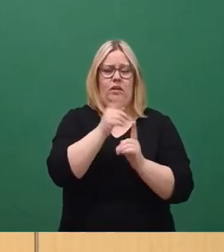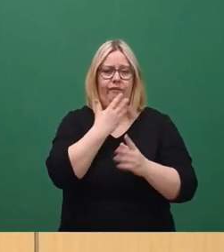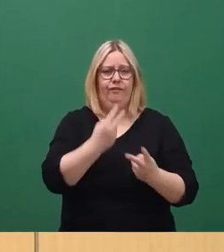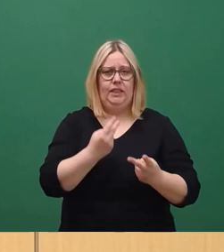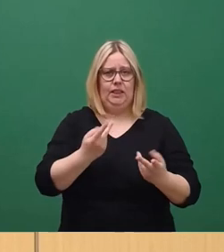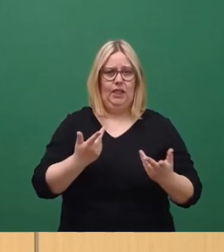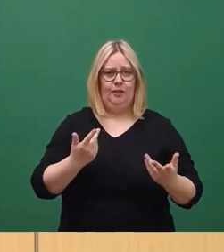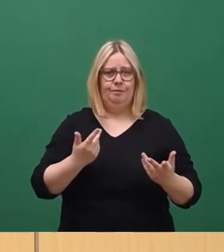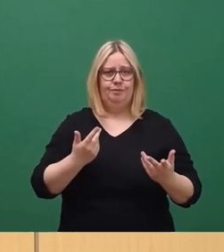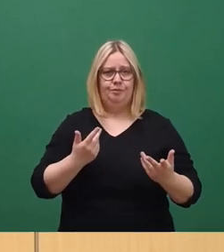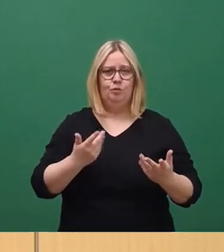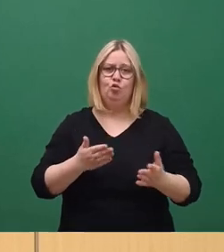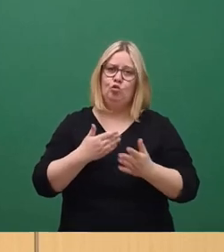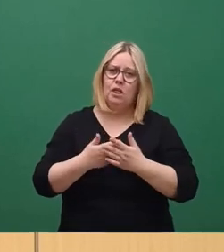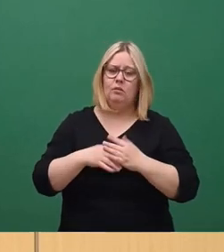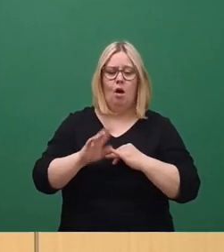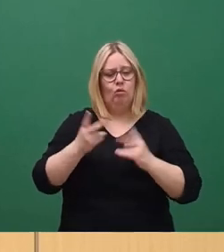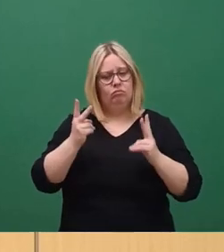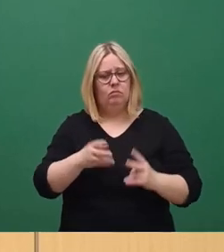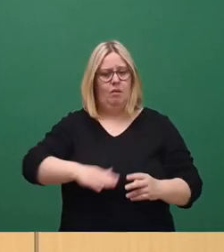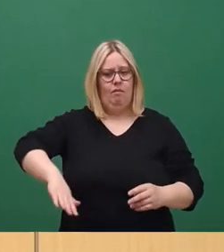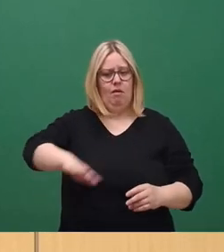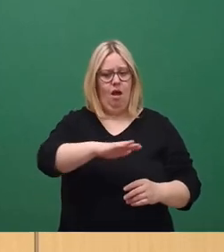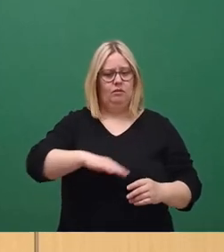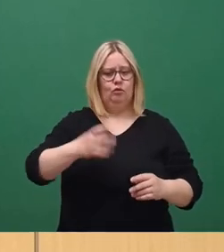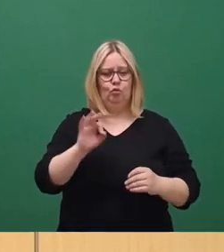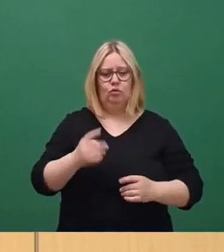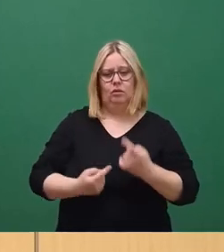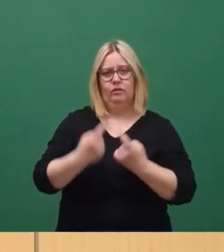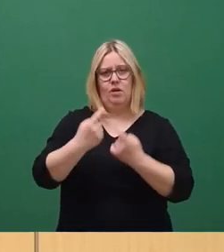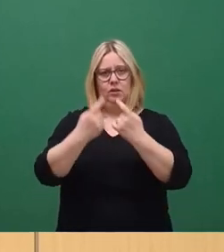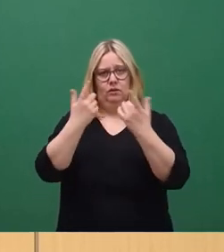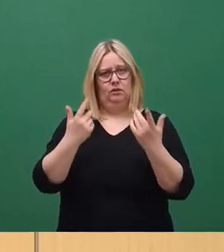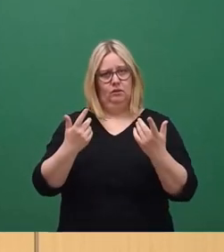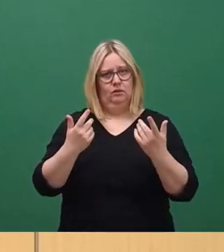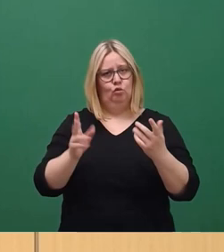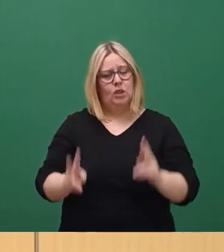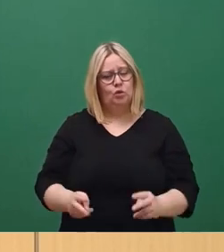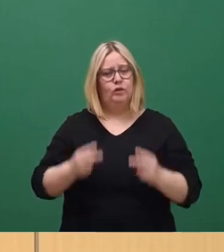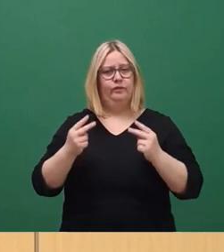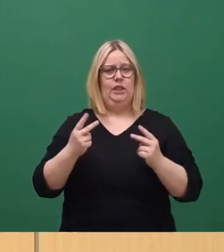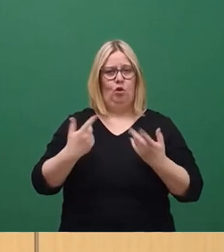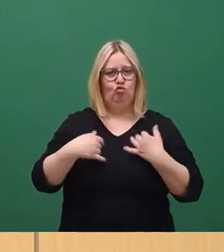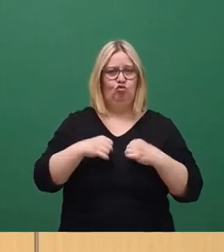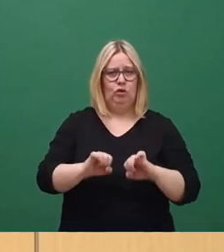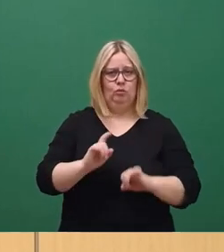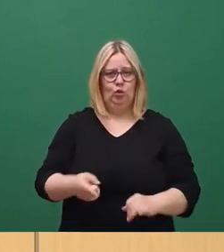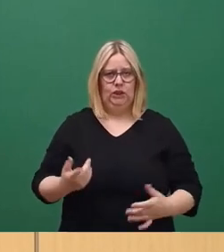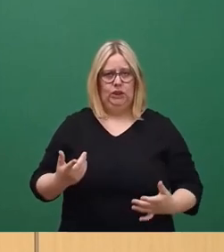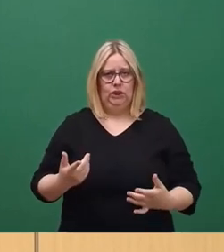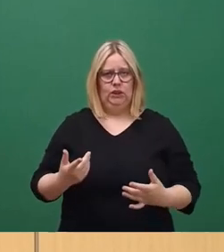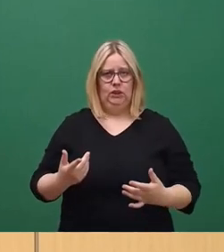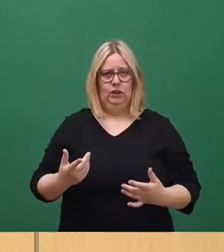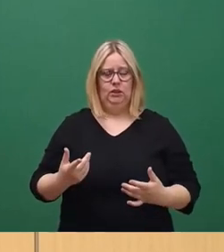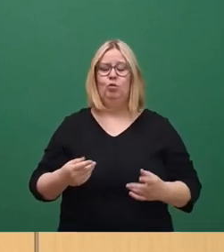gerade auch diese Reife dieses Platzes, die er erreicht hat, ist es wert und wichtig, dass unter Schutz gestellt wird. Es ist jetzt